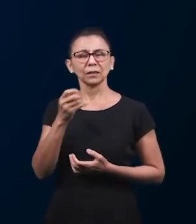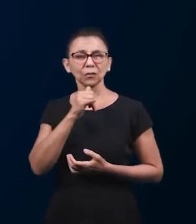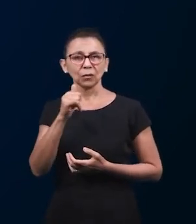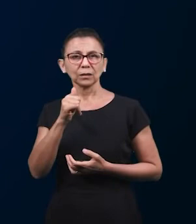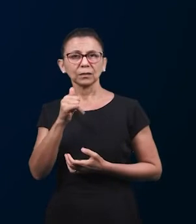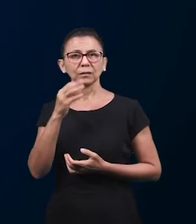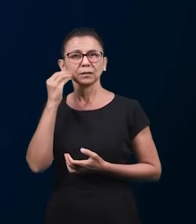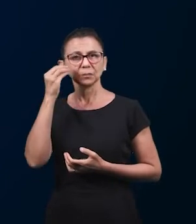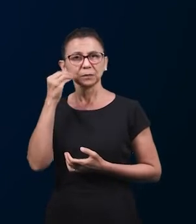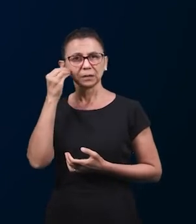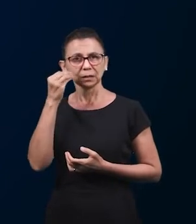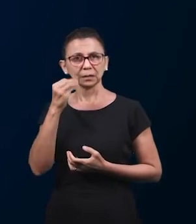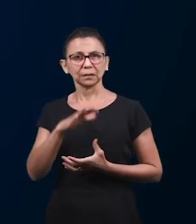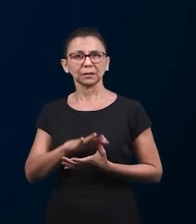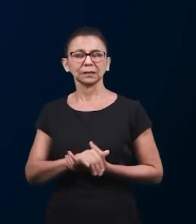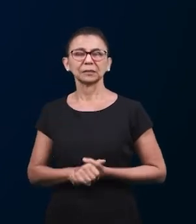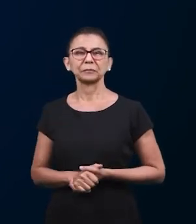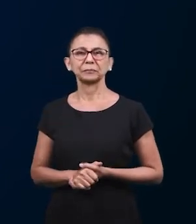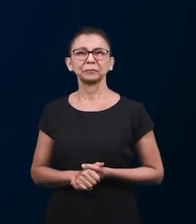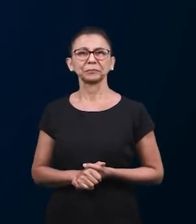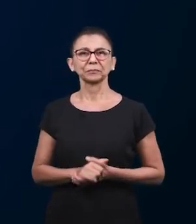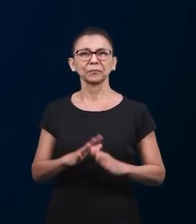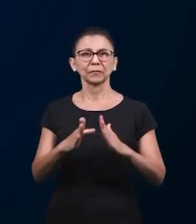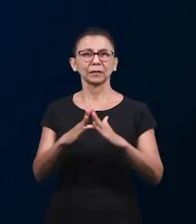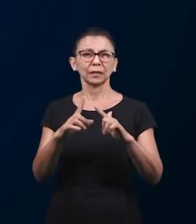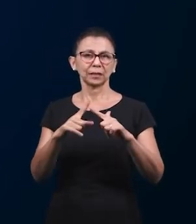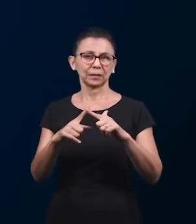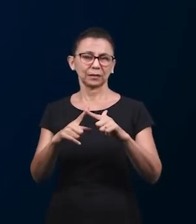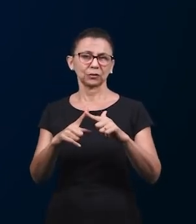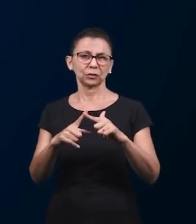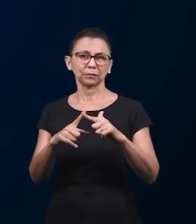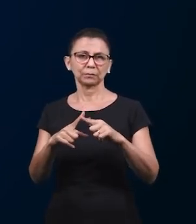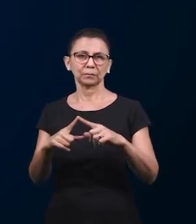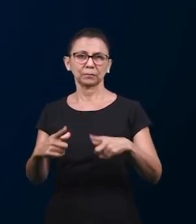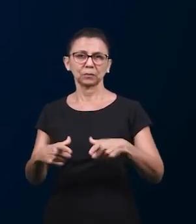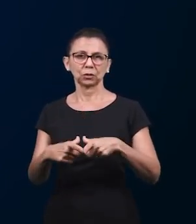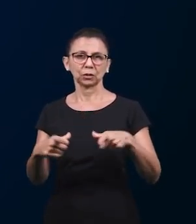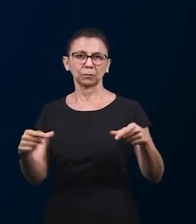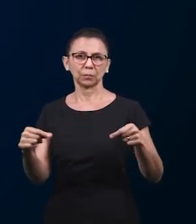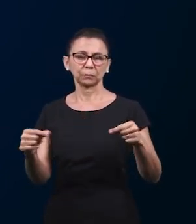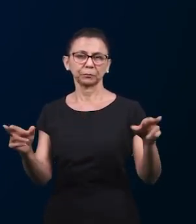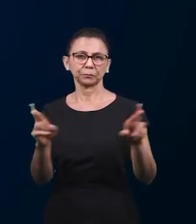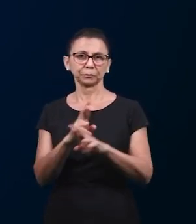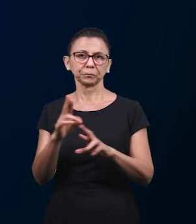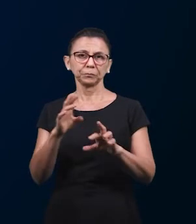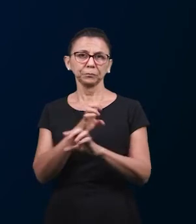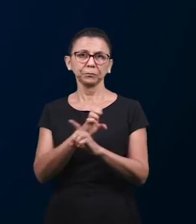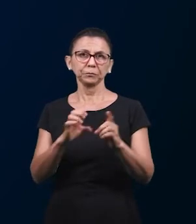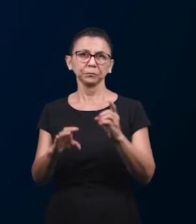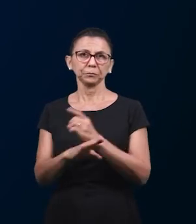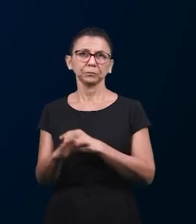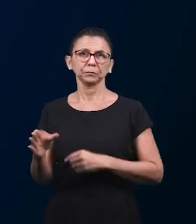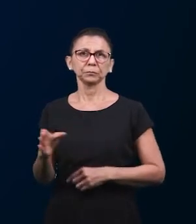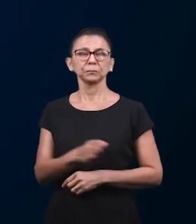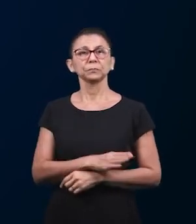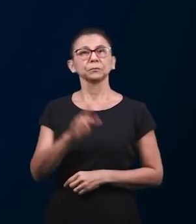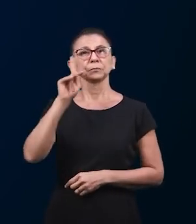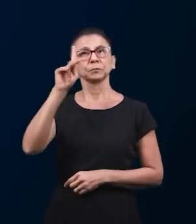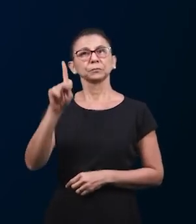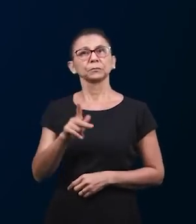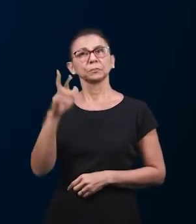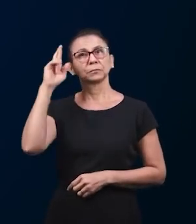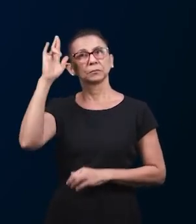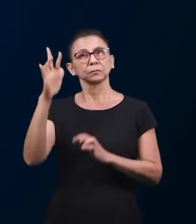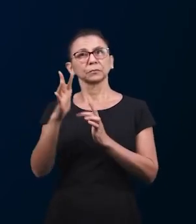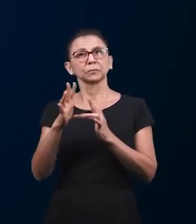брат Фернандо расскажет нам о свидетельстве в церкви в церкви Катами Тахара в Японии в отношении с